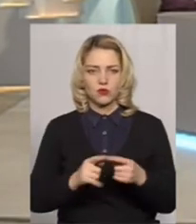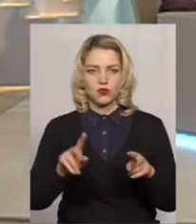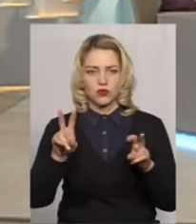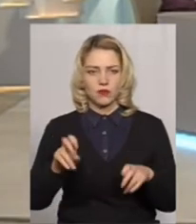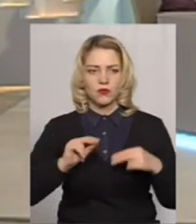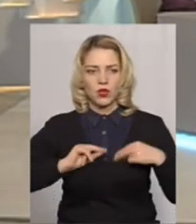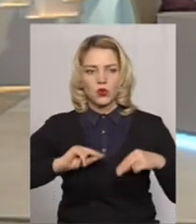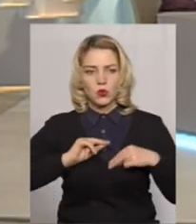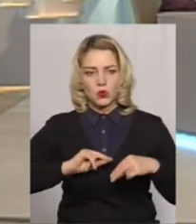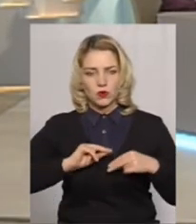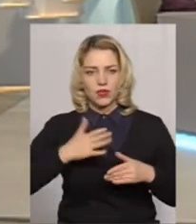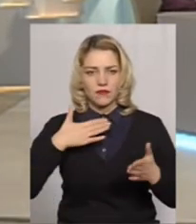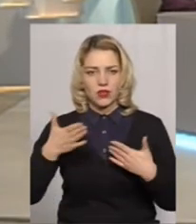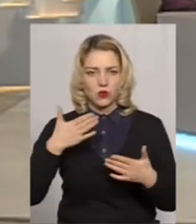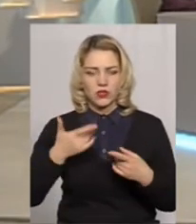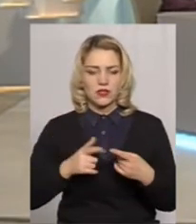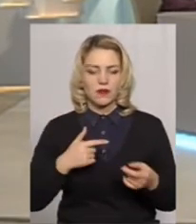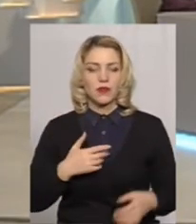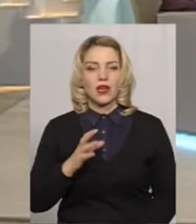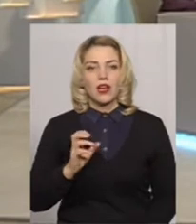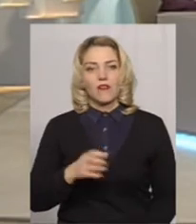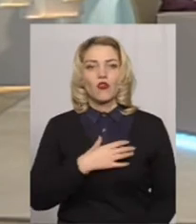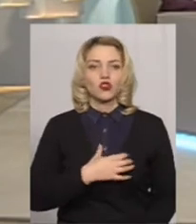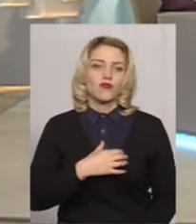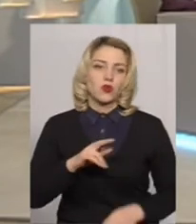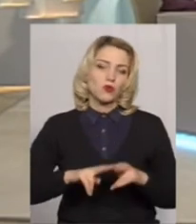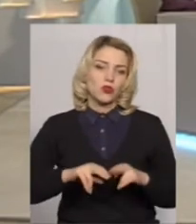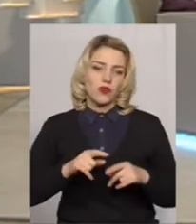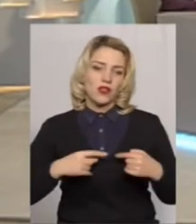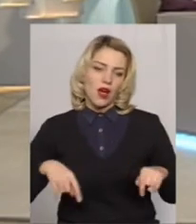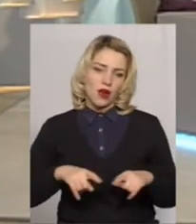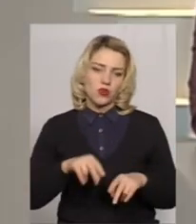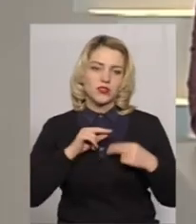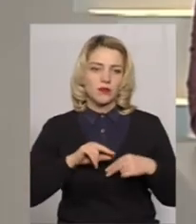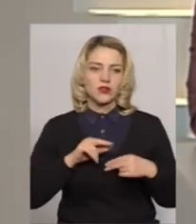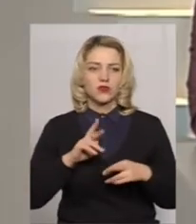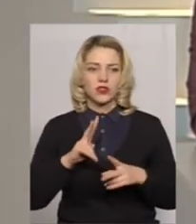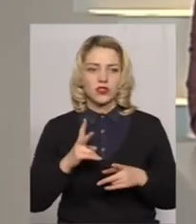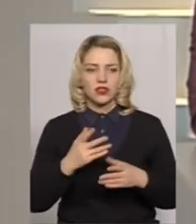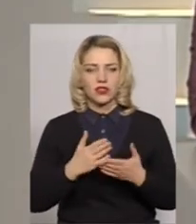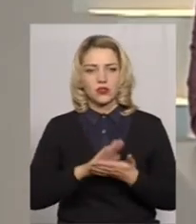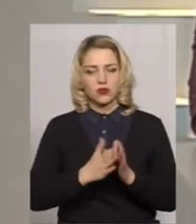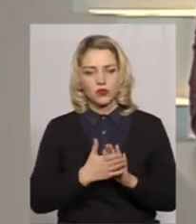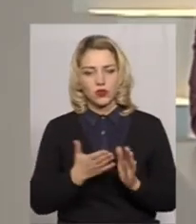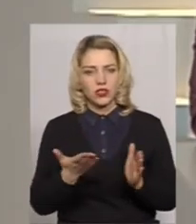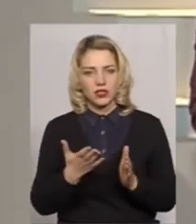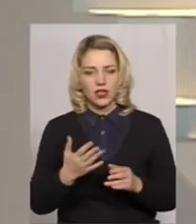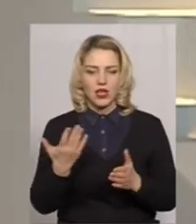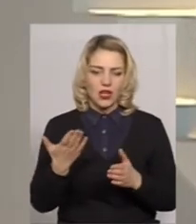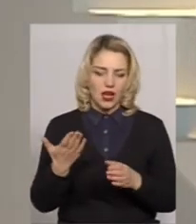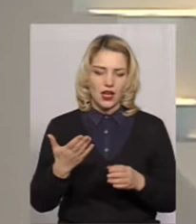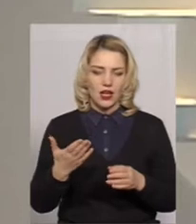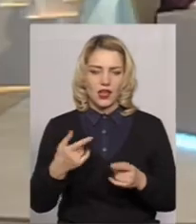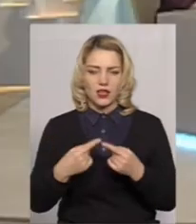трудових відносин. От, в основному, в будівельні галузі Хмельницького працюють за яким видом угод? І яка різниця між